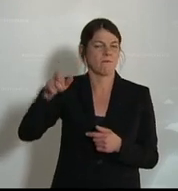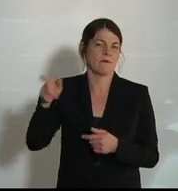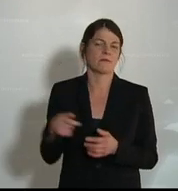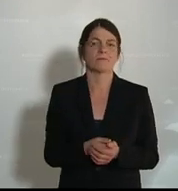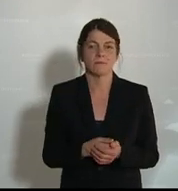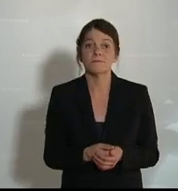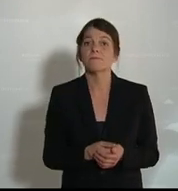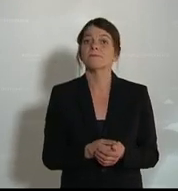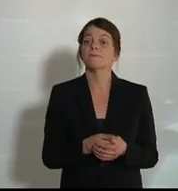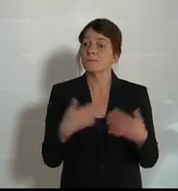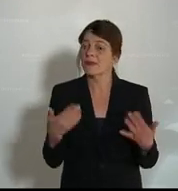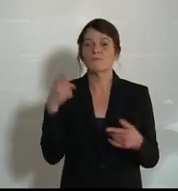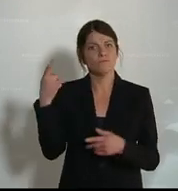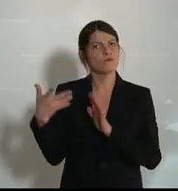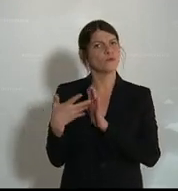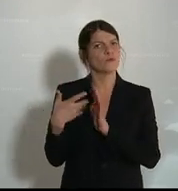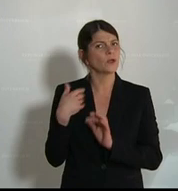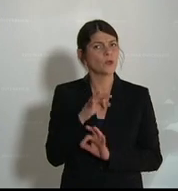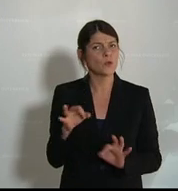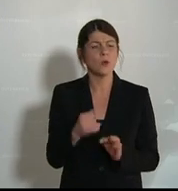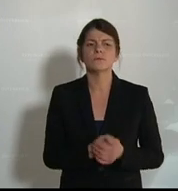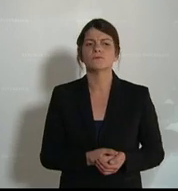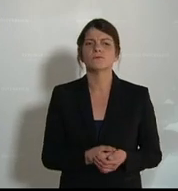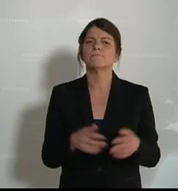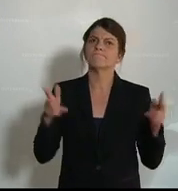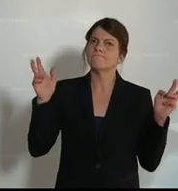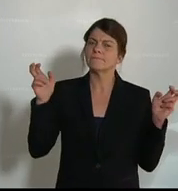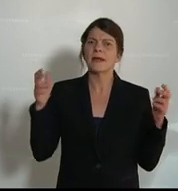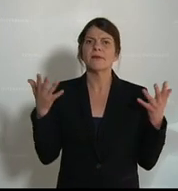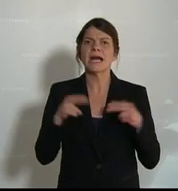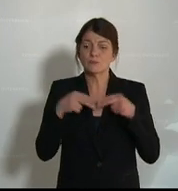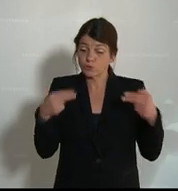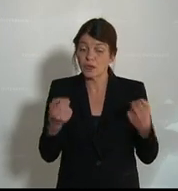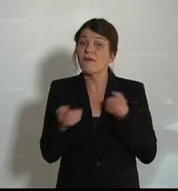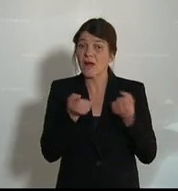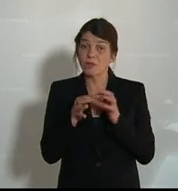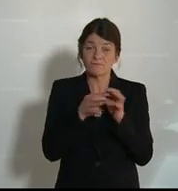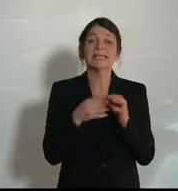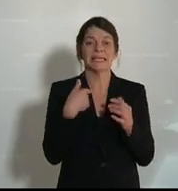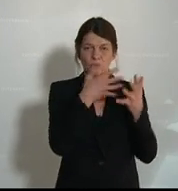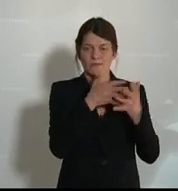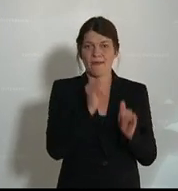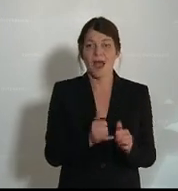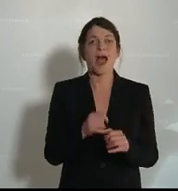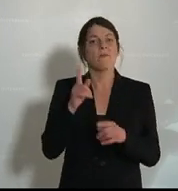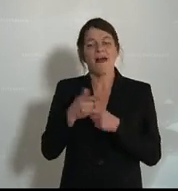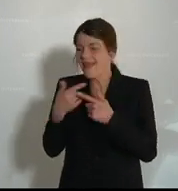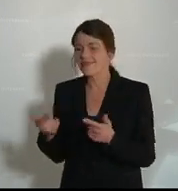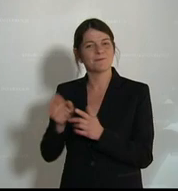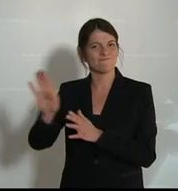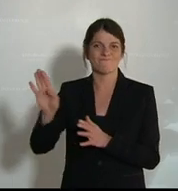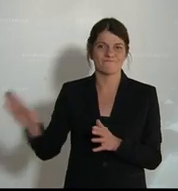und dort prüfen wir nur sozusagen alles, was die Bundesverwaltung anlangt. In der